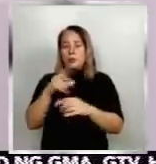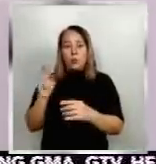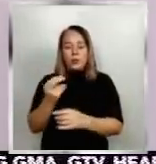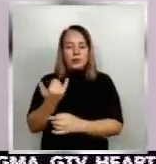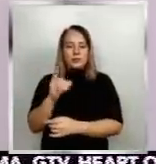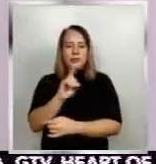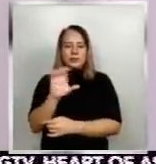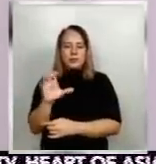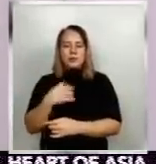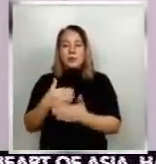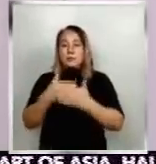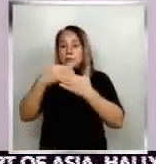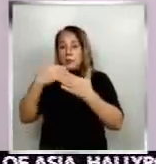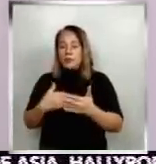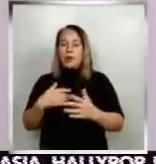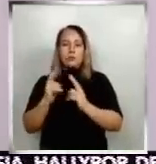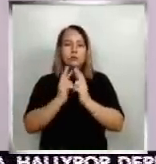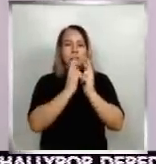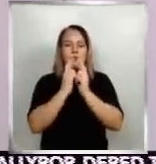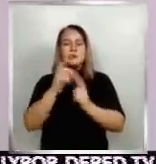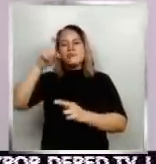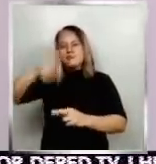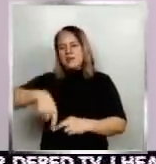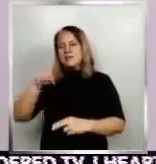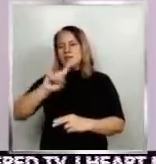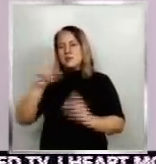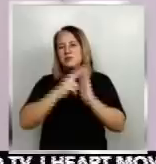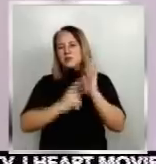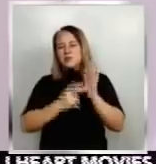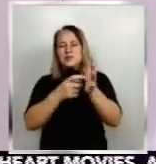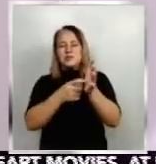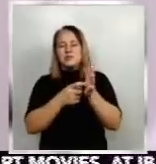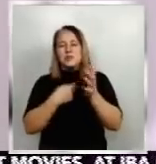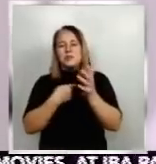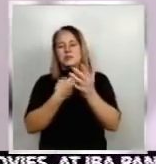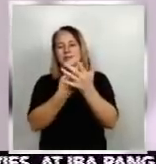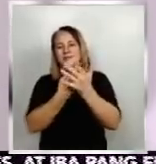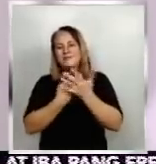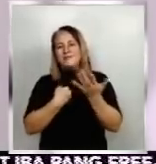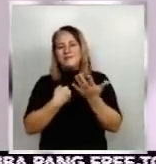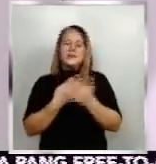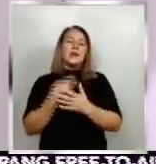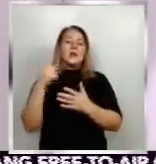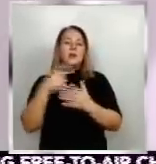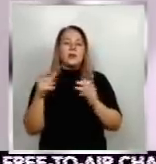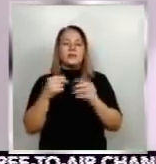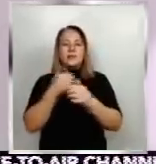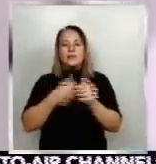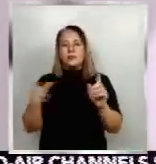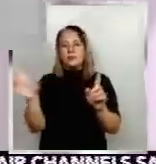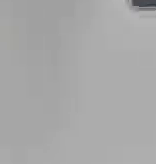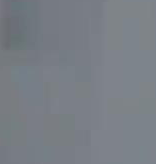inaasam na reunion, kailangan muna nilang mag-quarantine. Pinang pag-iingat sa hawaan. Yan ang tinutukan ni June